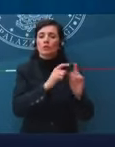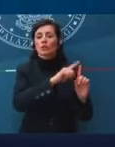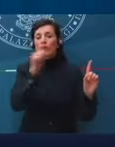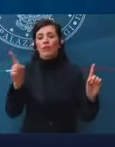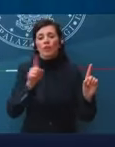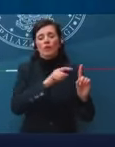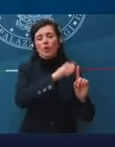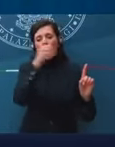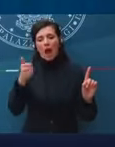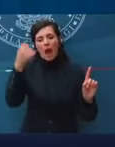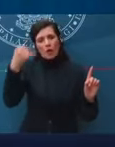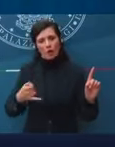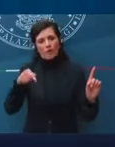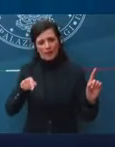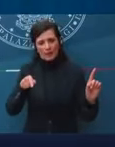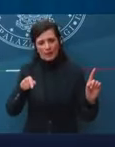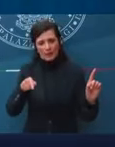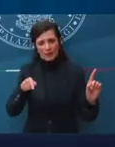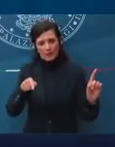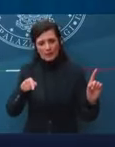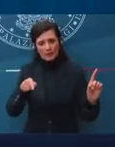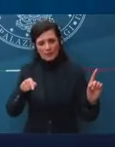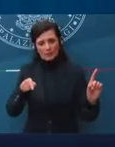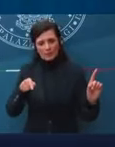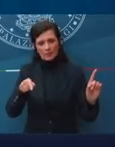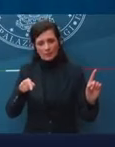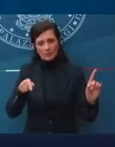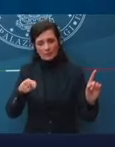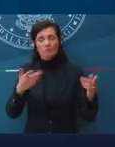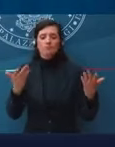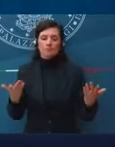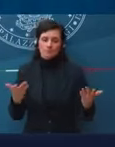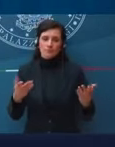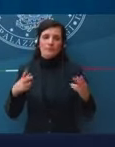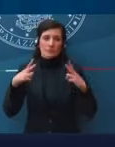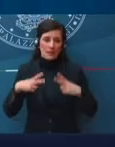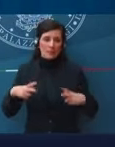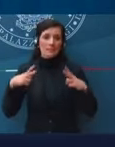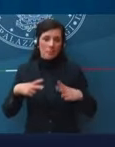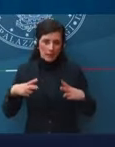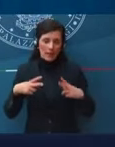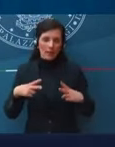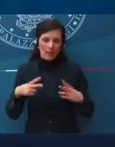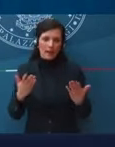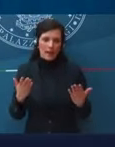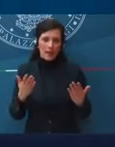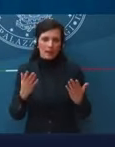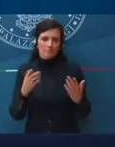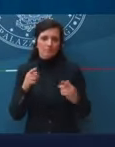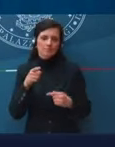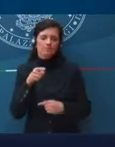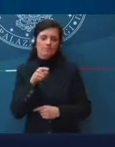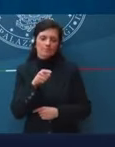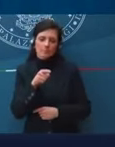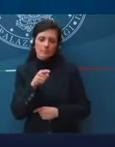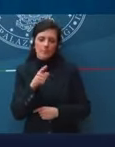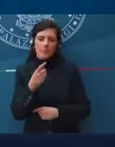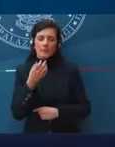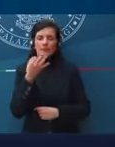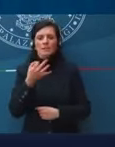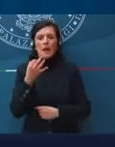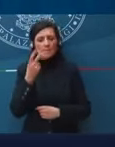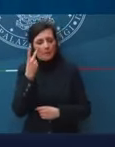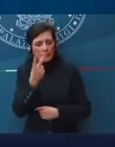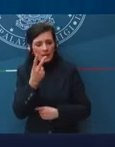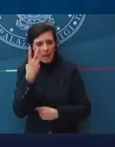dell'anno. Questo è, poi, insomma, si spera, questo naturalmente è fatto su certe previsioni,